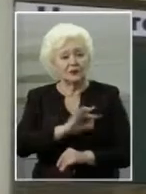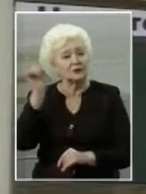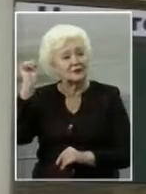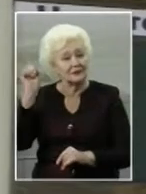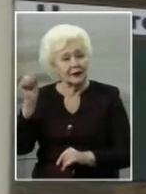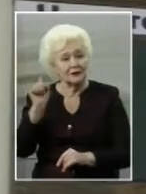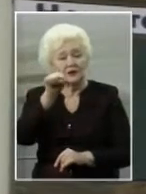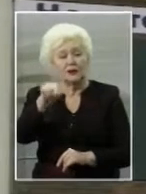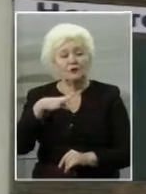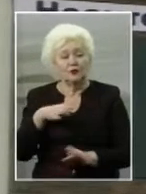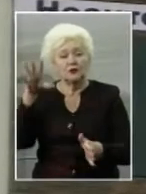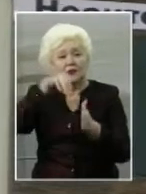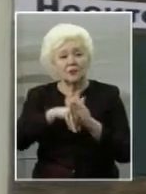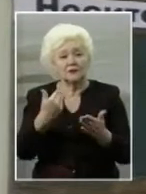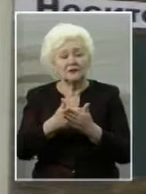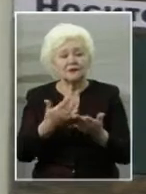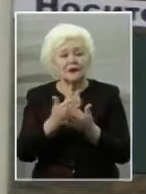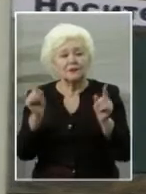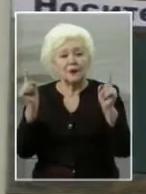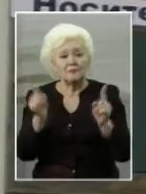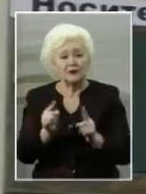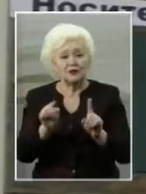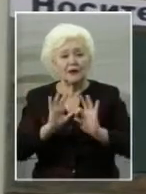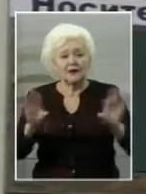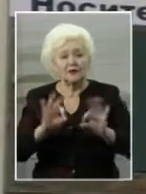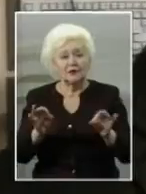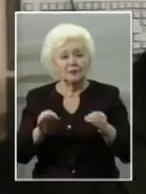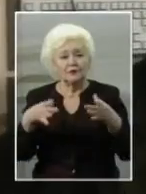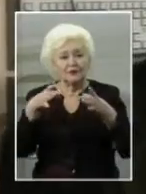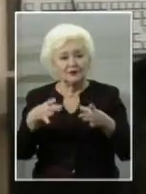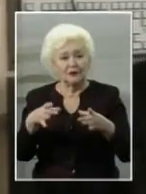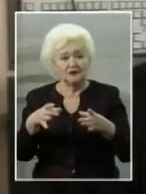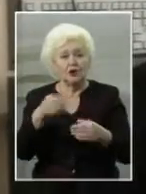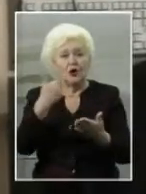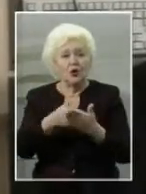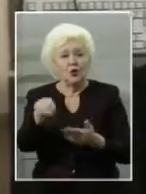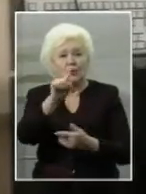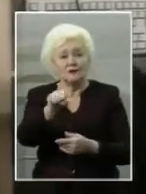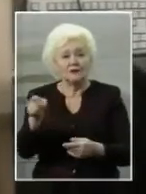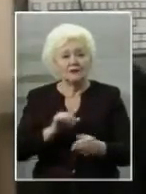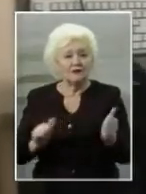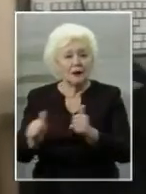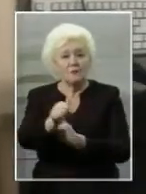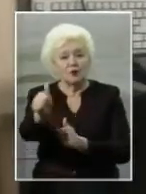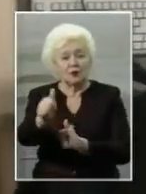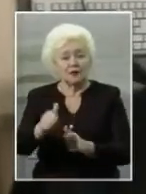раніше. Вони містили у мільйони разів менше інформації, ніж ця флешка. Ось він, технічний прогрес.